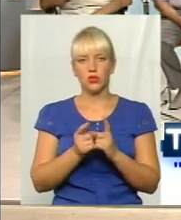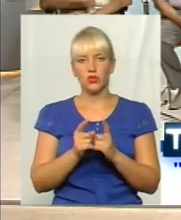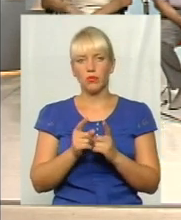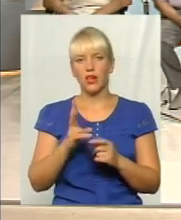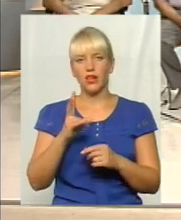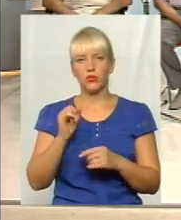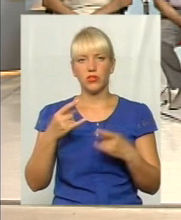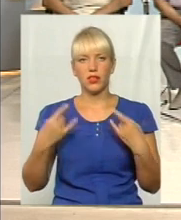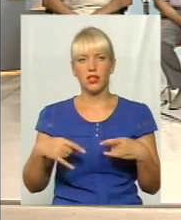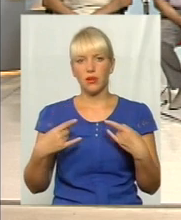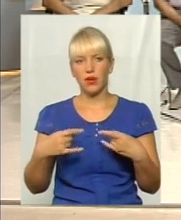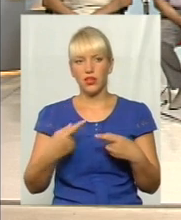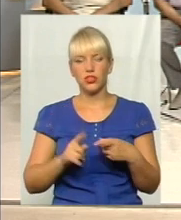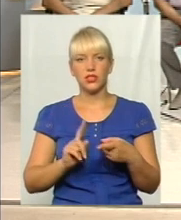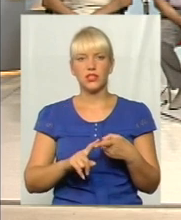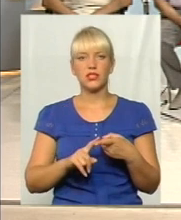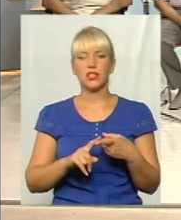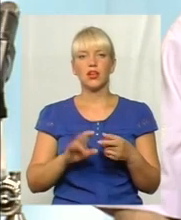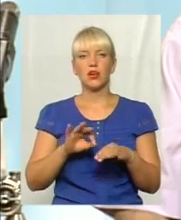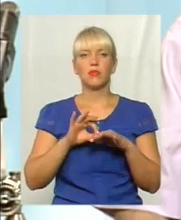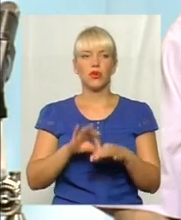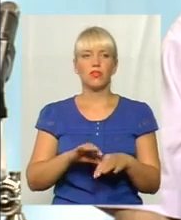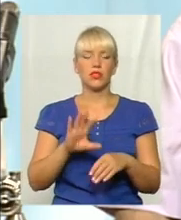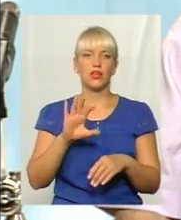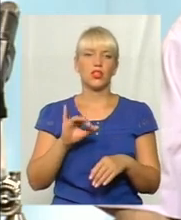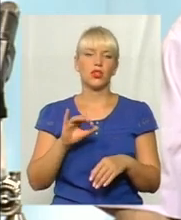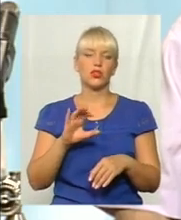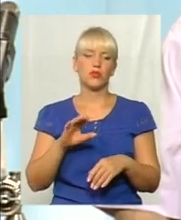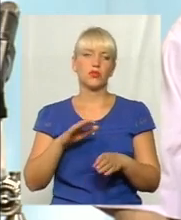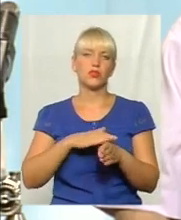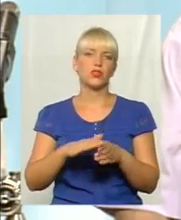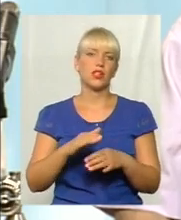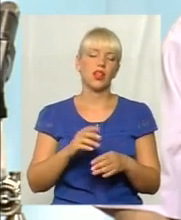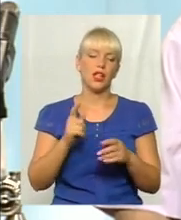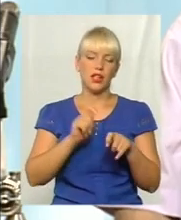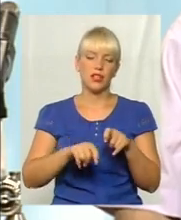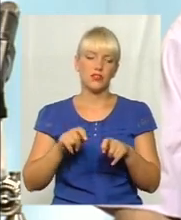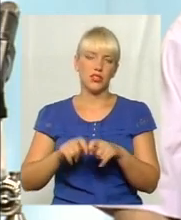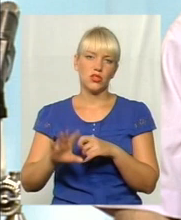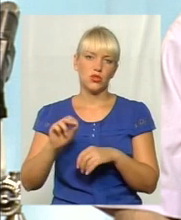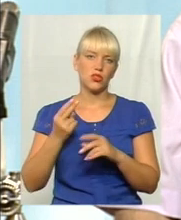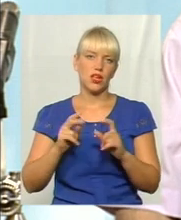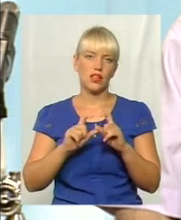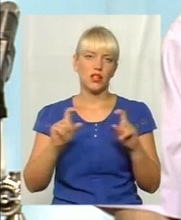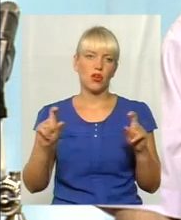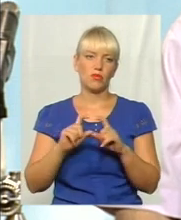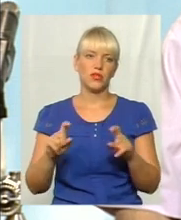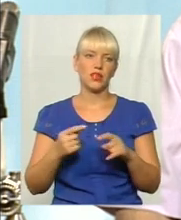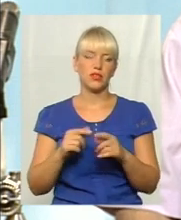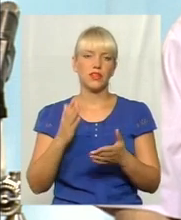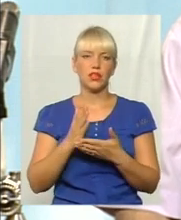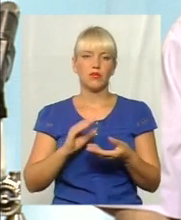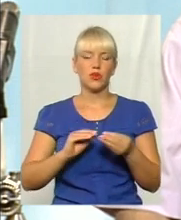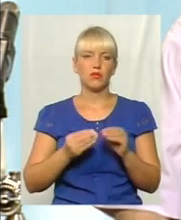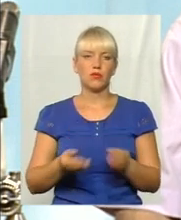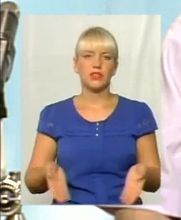телебаченні, це і проведена соціальна інвентаризація соціальних об'єктів. Звичайно, проблеми